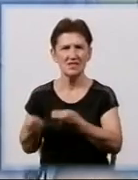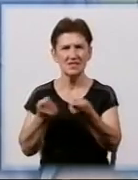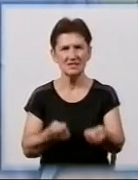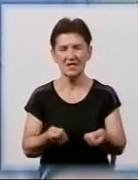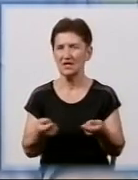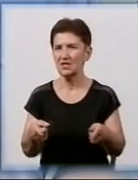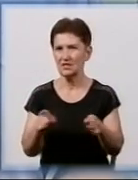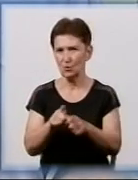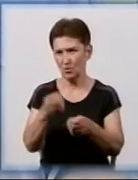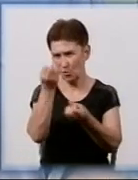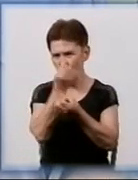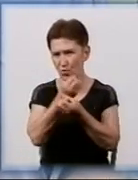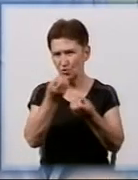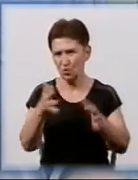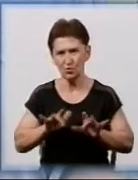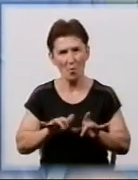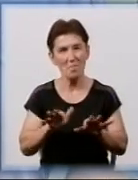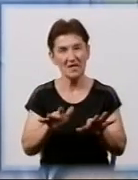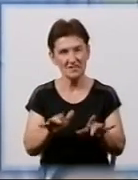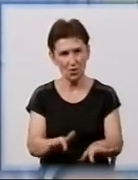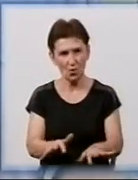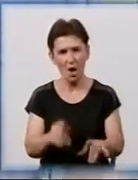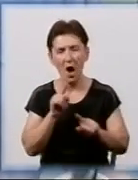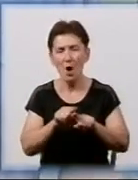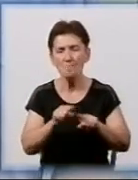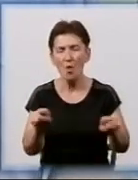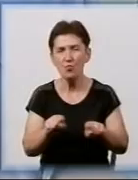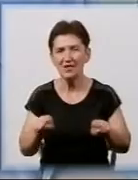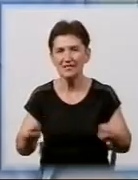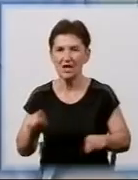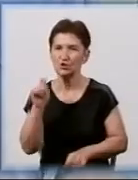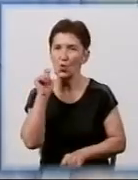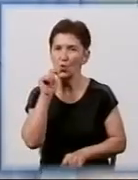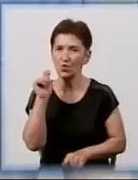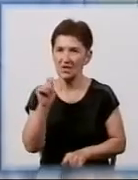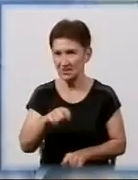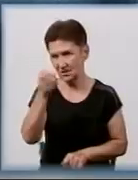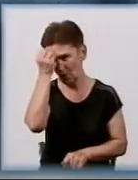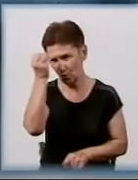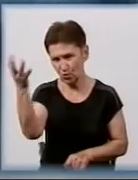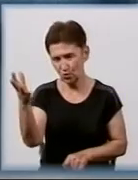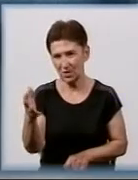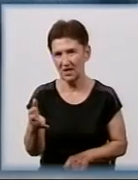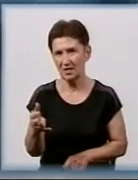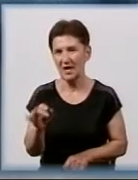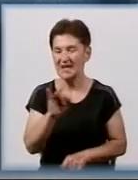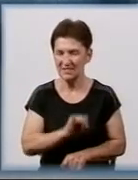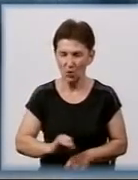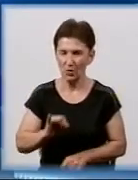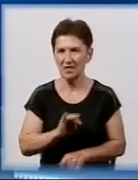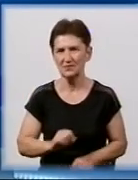культурницьку місію. Місію популяризації української культури, української історії.